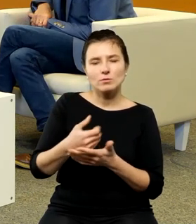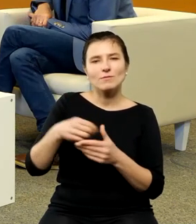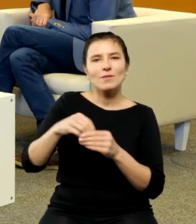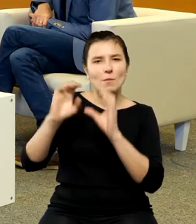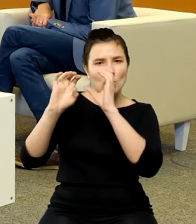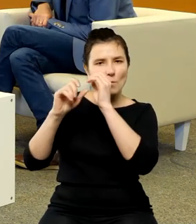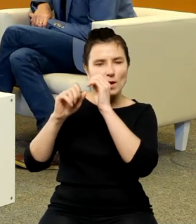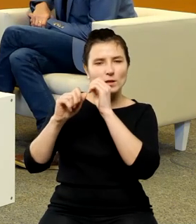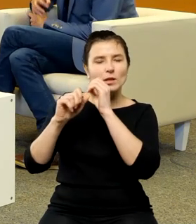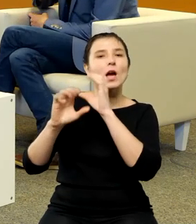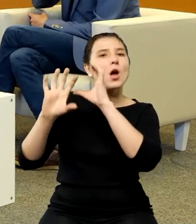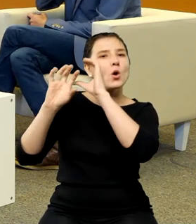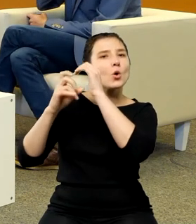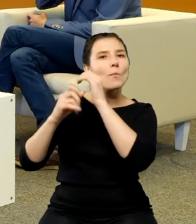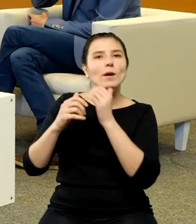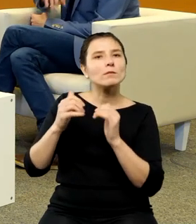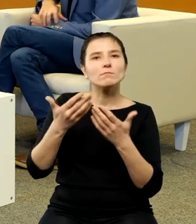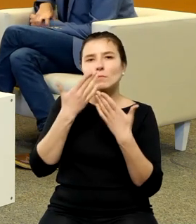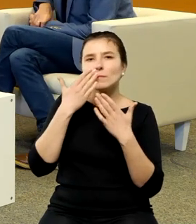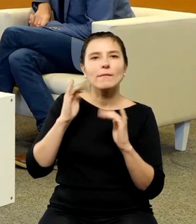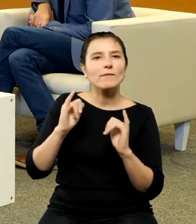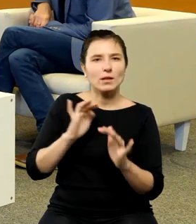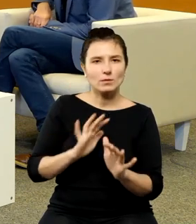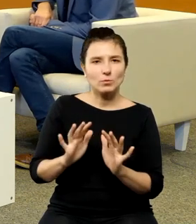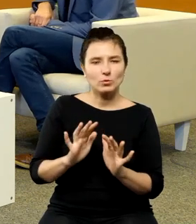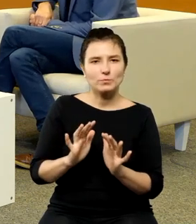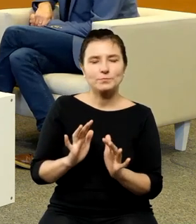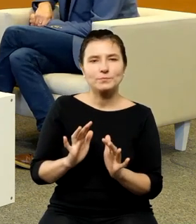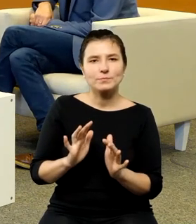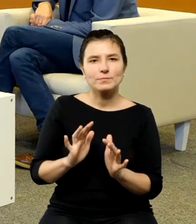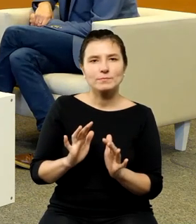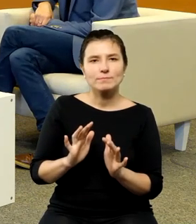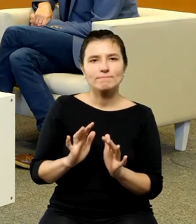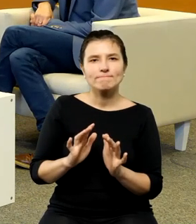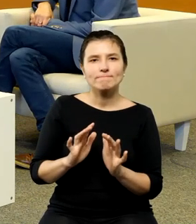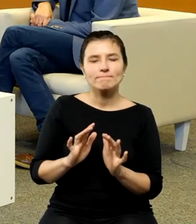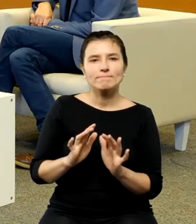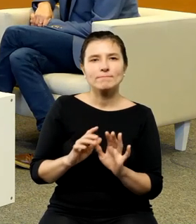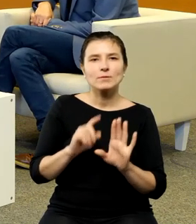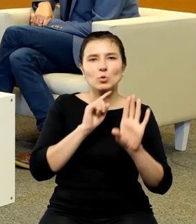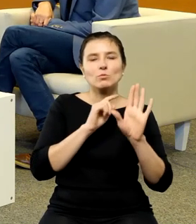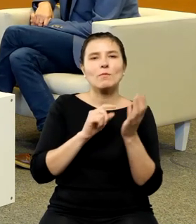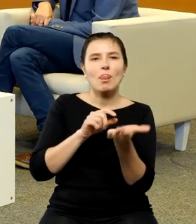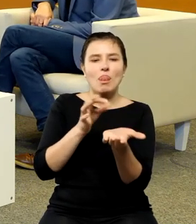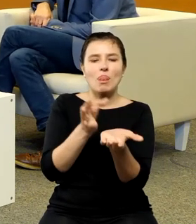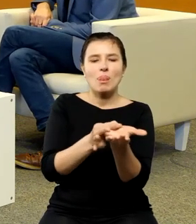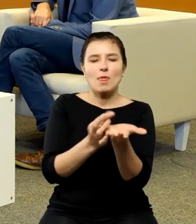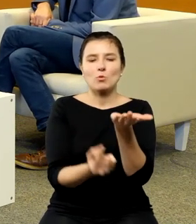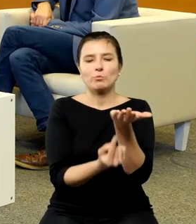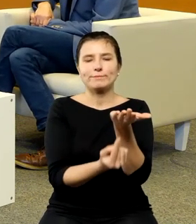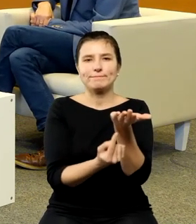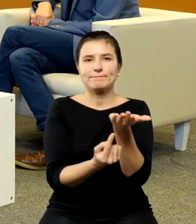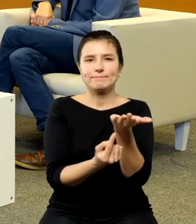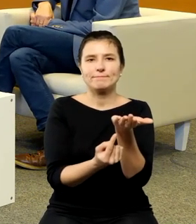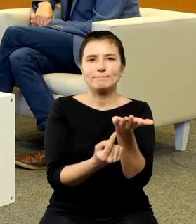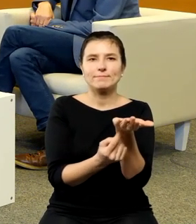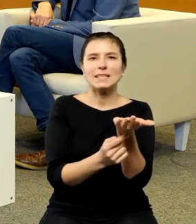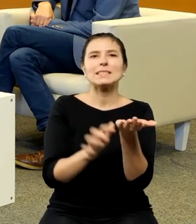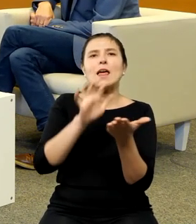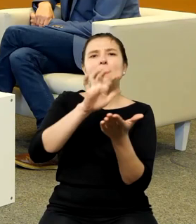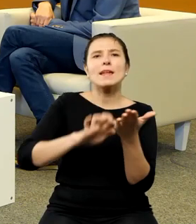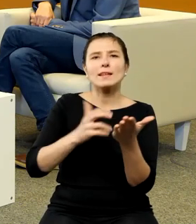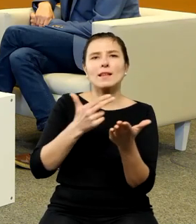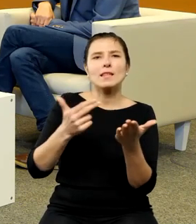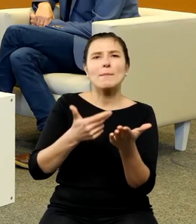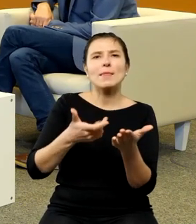który jest przedstawiany na rewersie tam jest traktat właśnie o obbiciu monety i